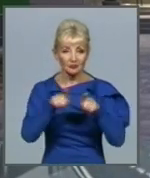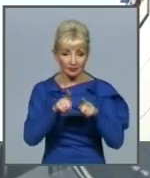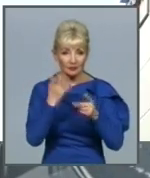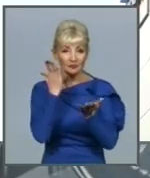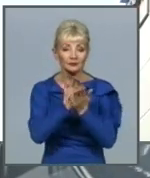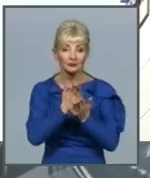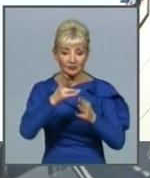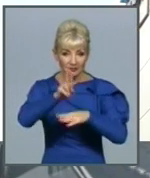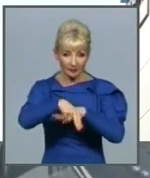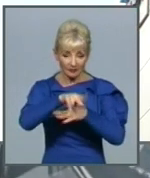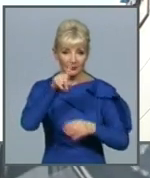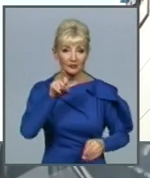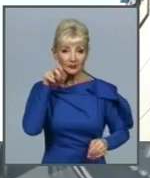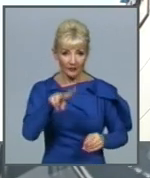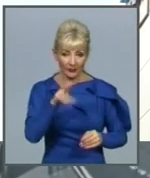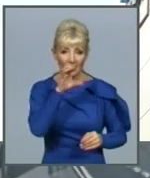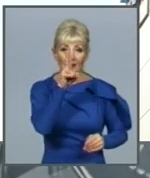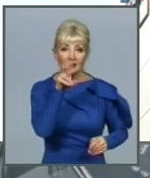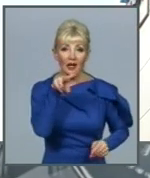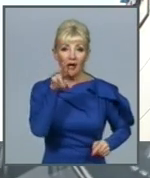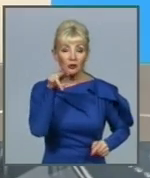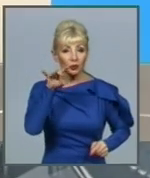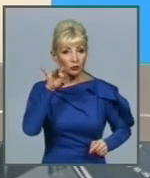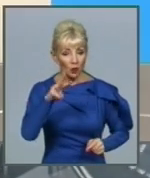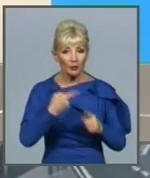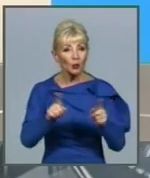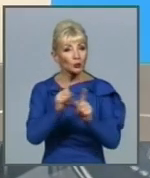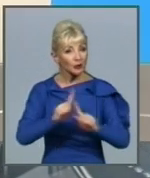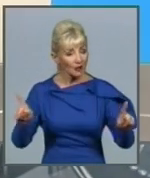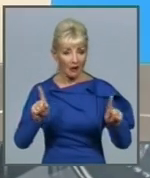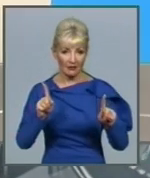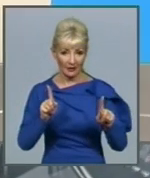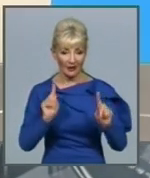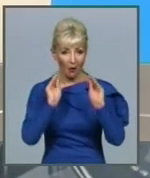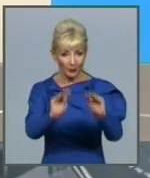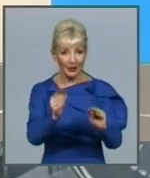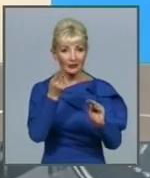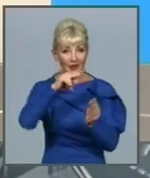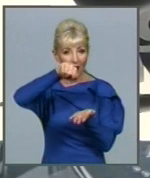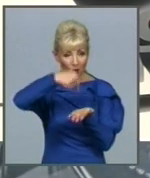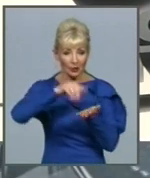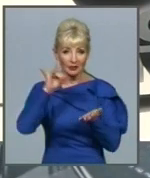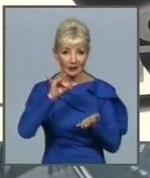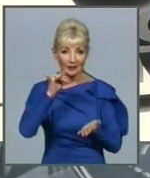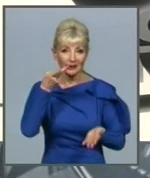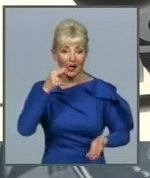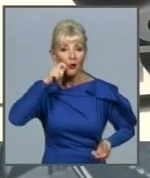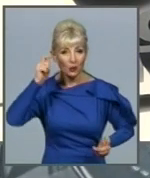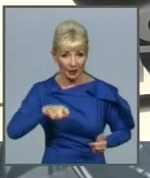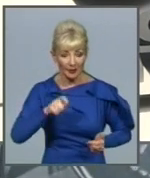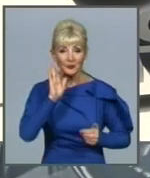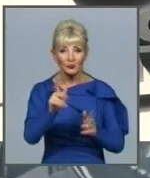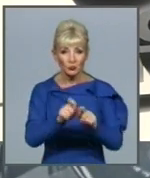зала «Скалодром». Це унікальний об'єкт для міста та в цілому для України. На базі комплексу відкриватимуть різні